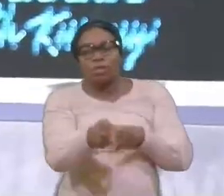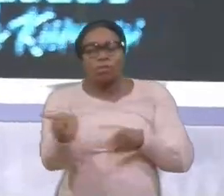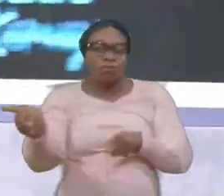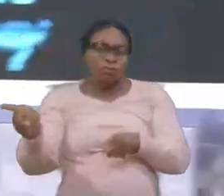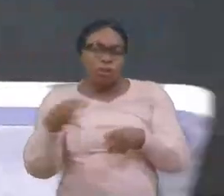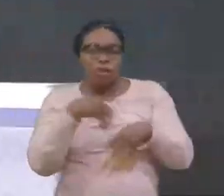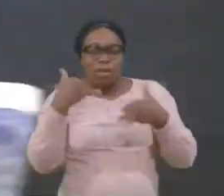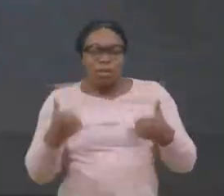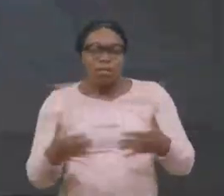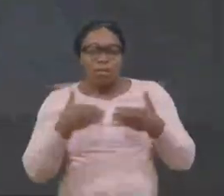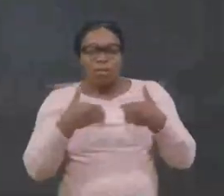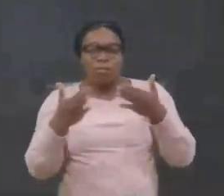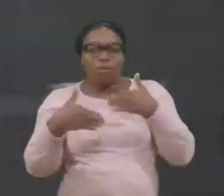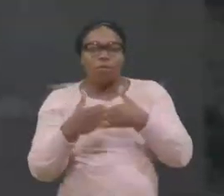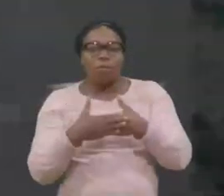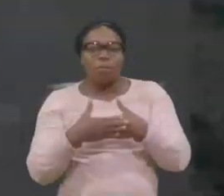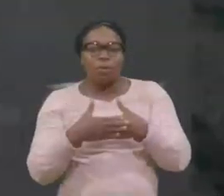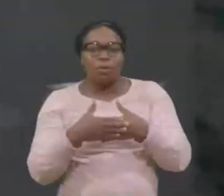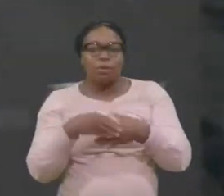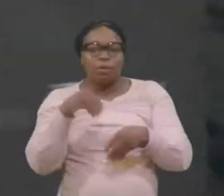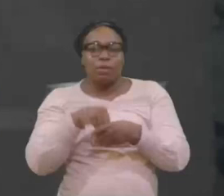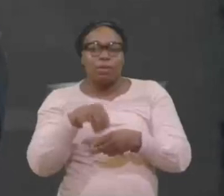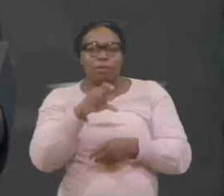verset 32